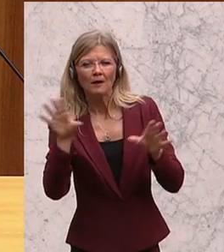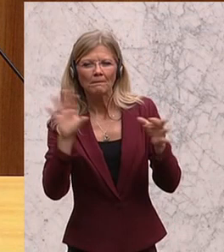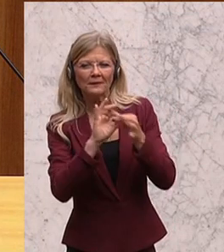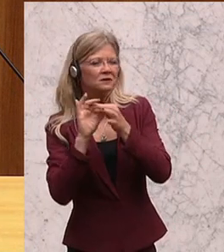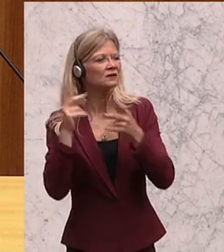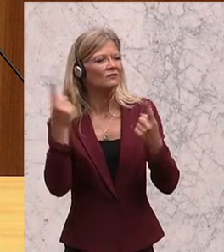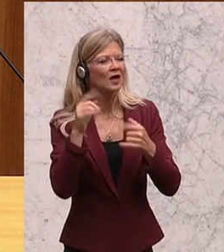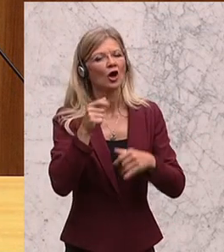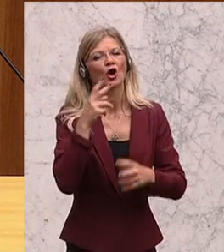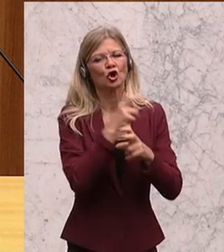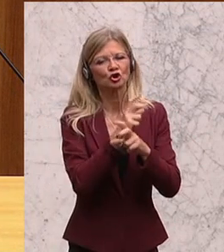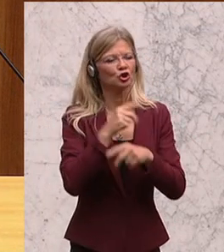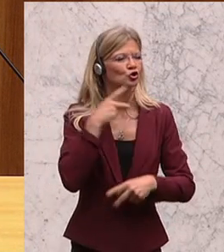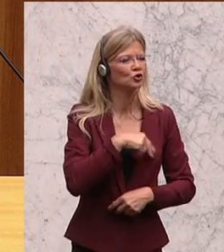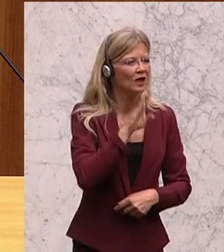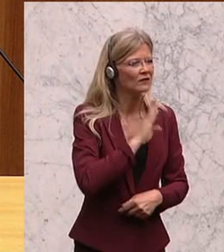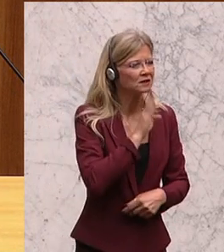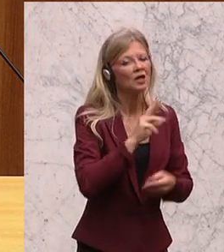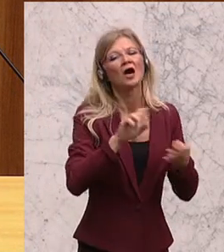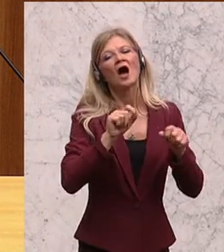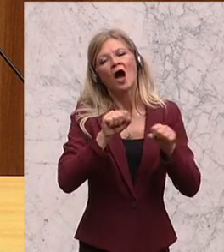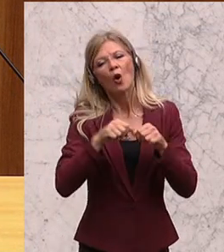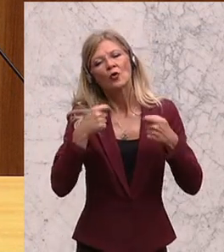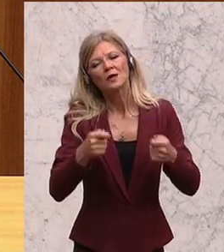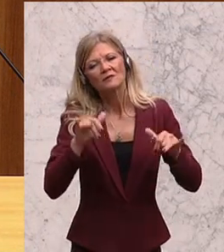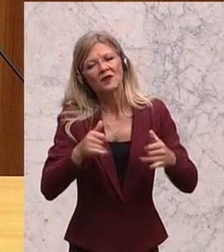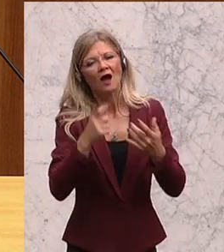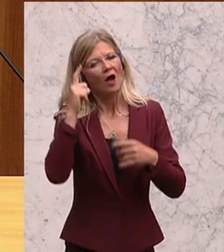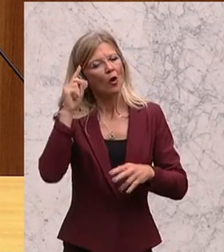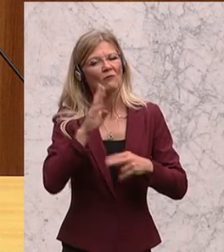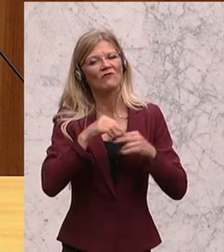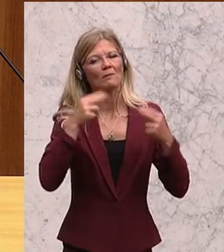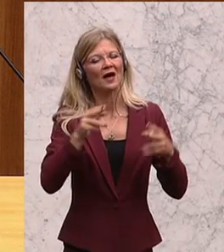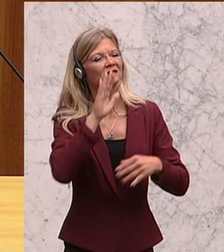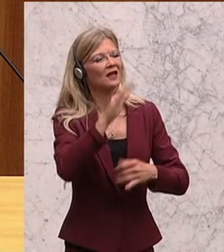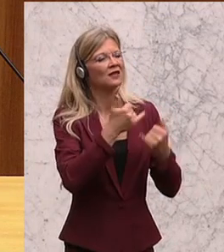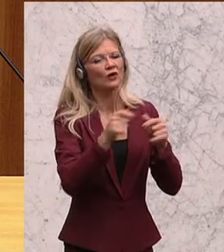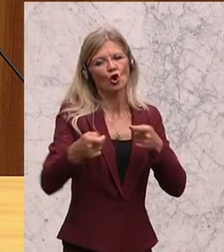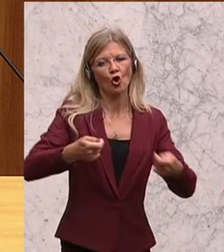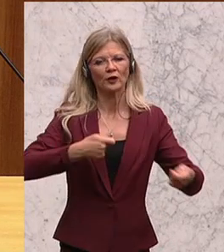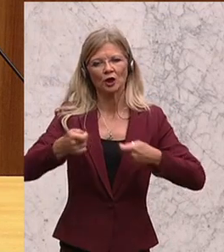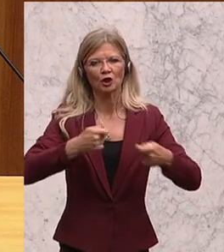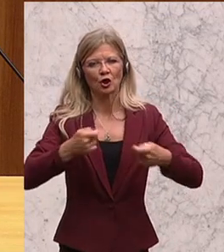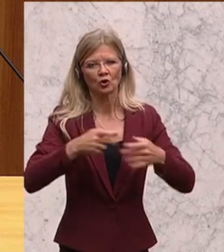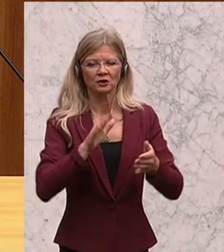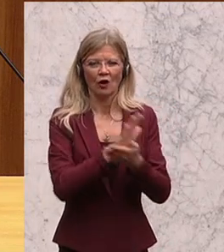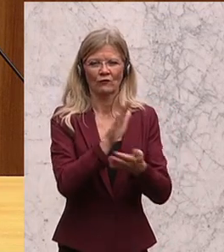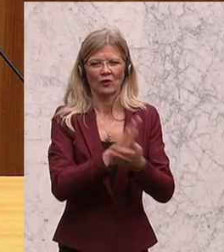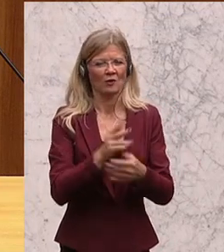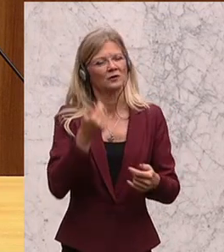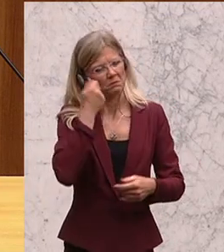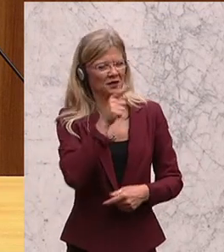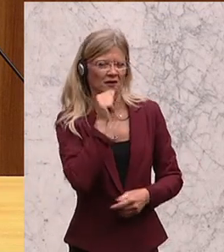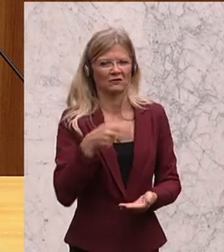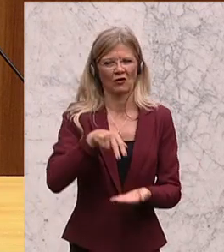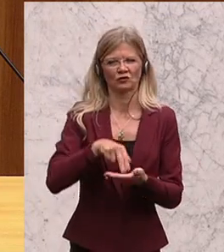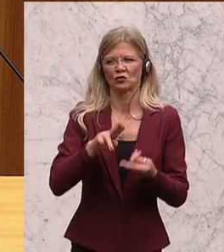Koordinierungsaufgaben, die der Hauptverband in Europa vornehmen muss. Also tun Sie sich da nicht herstellen und sagen, das sollen Sie brausen, die brauchen